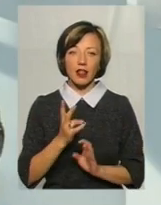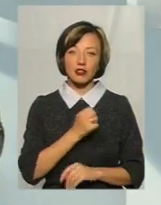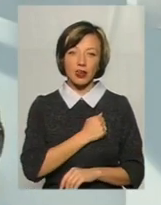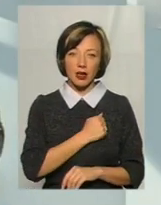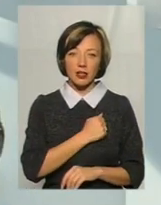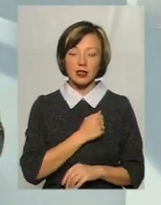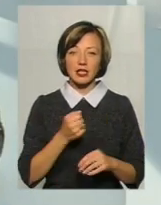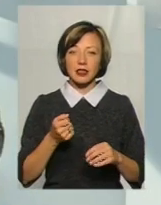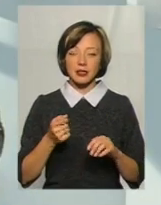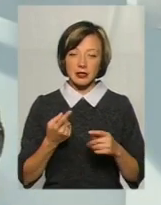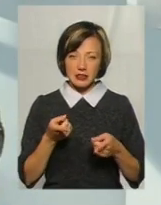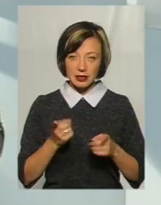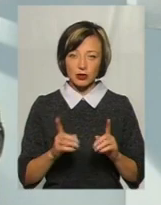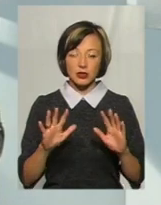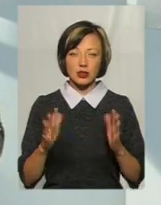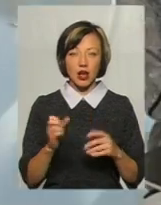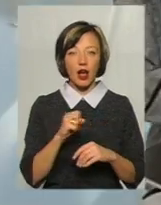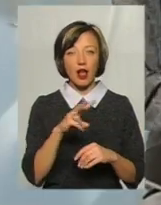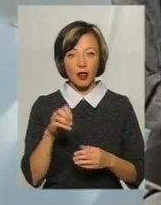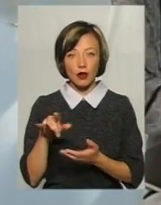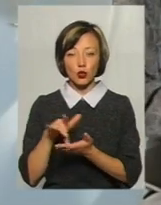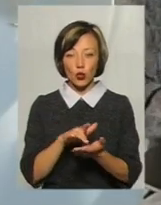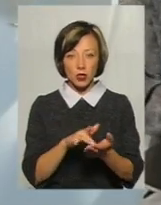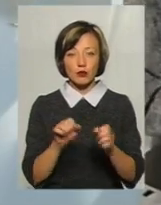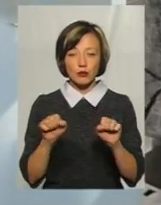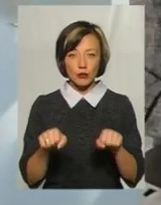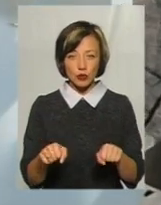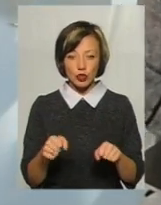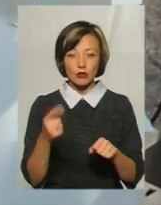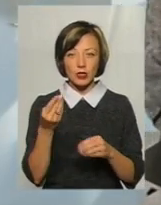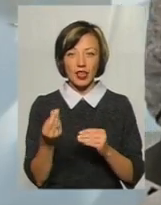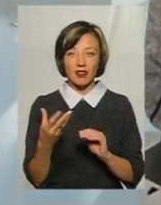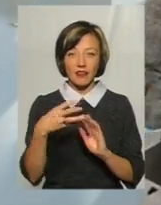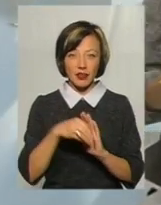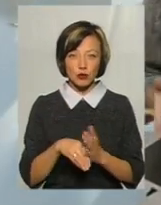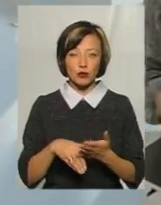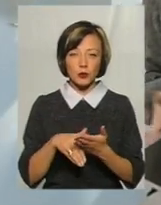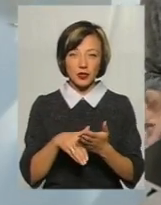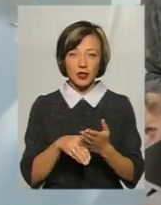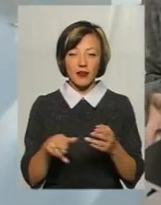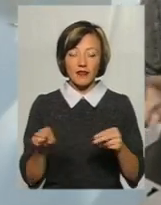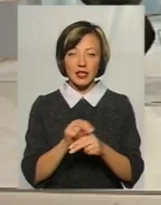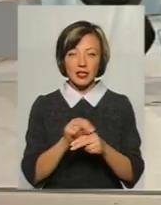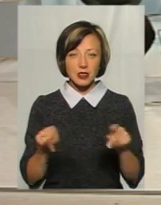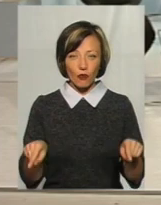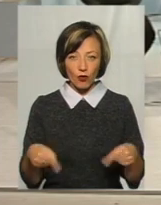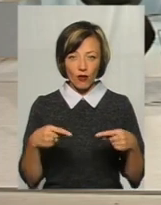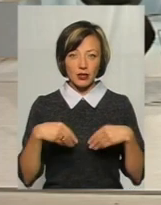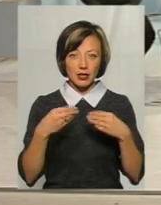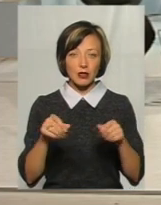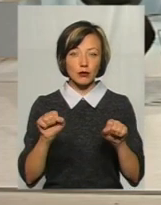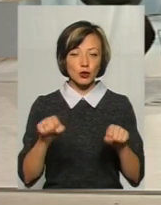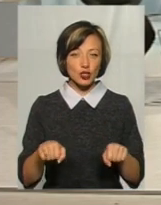так дійсно сталося. Але турист може бути тим інвестором, який зможе допомогти відреставрувати їх і дати